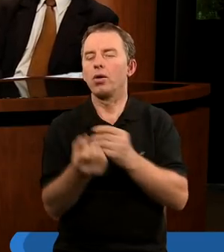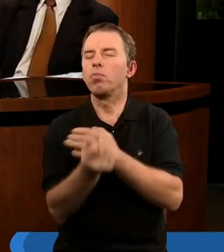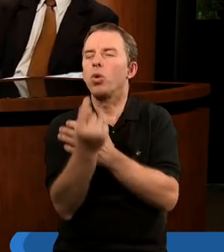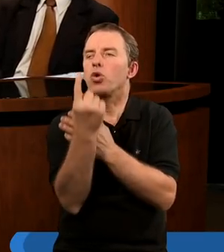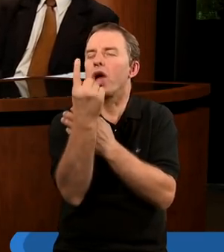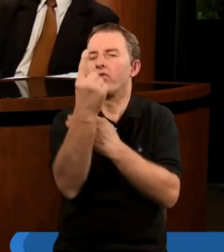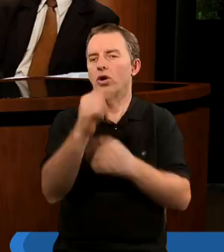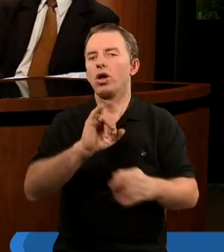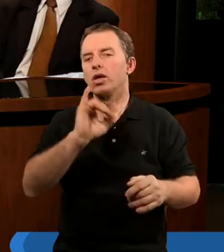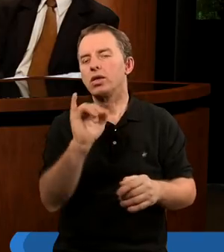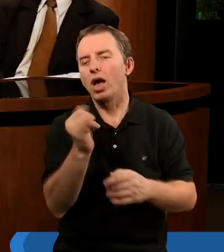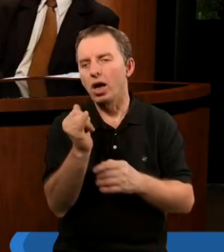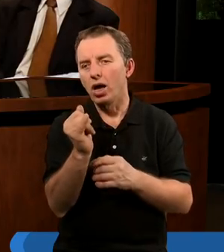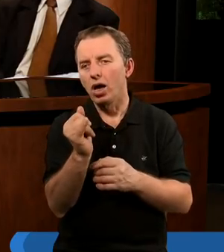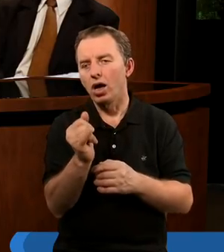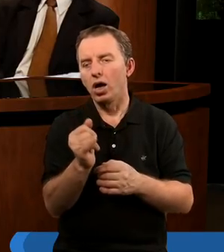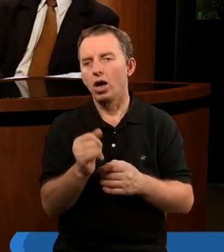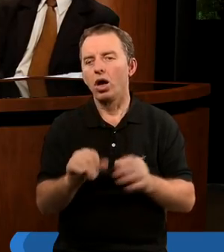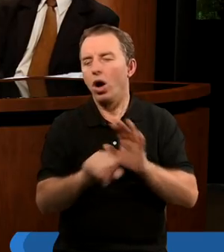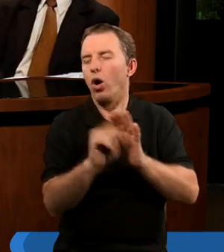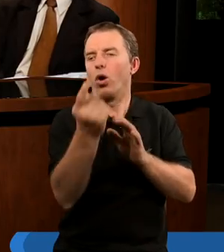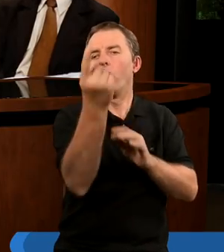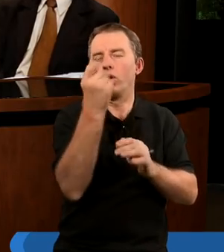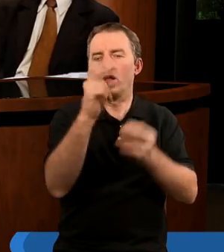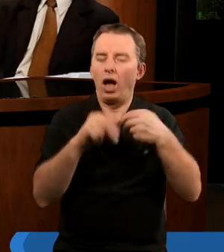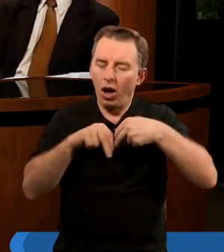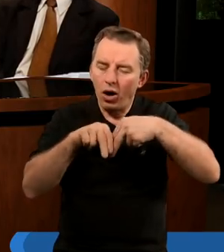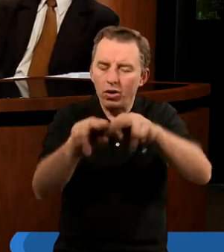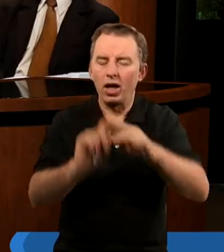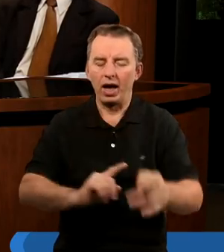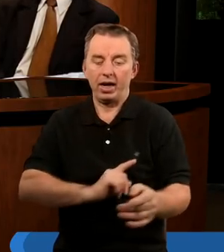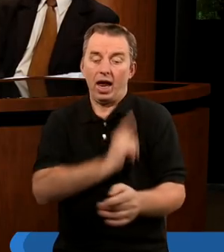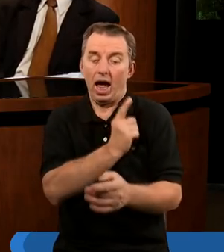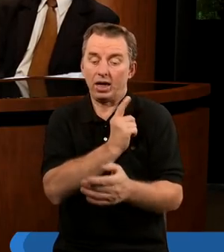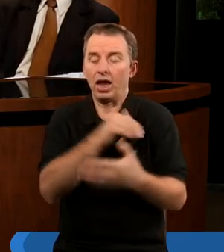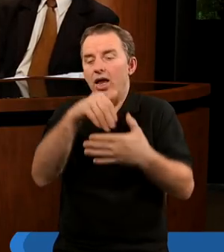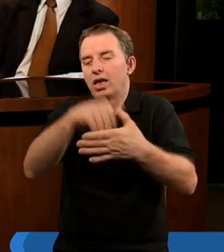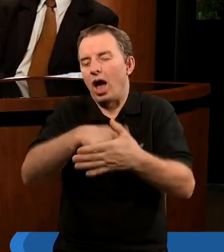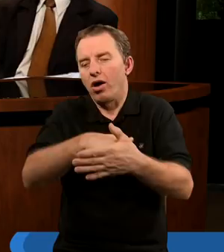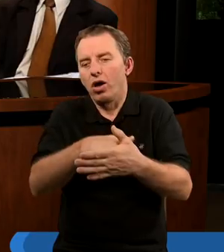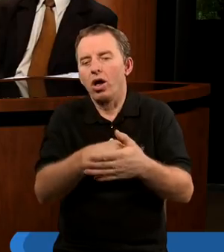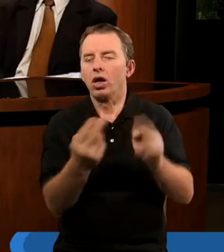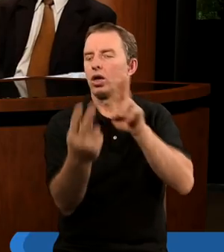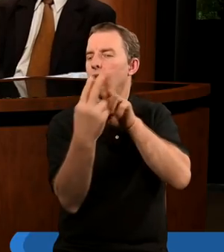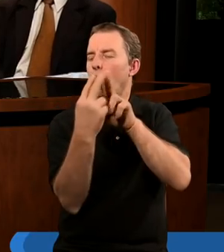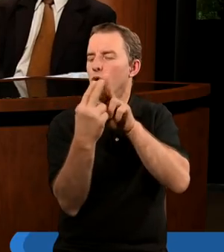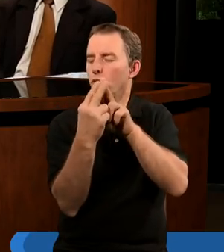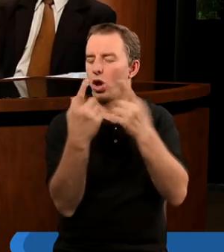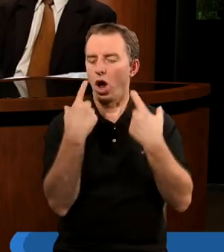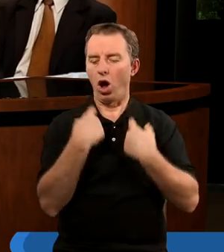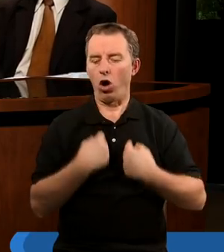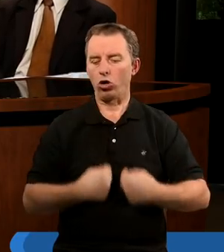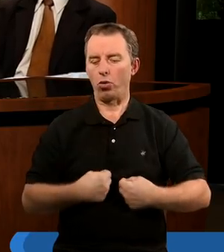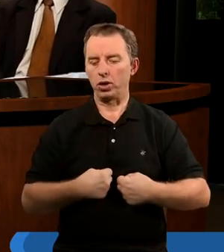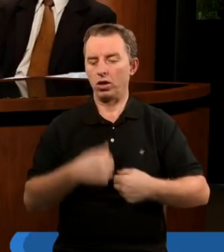jako odzew, jako reakcja na jakiś stosunek osobisty do